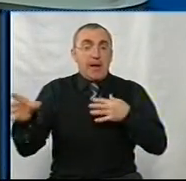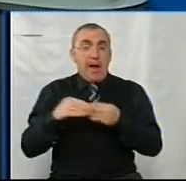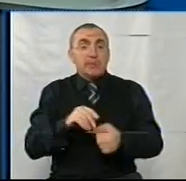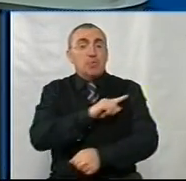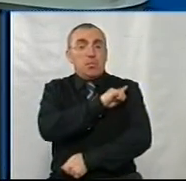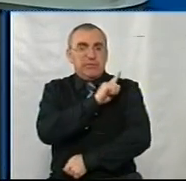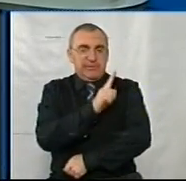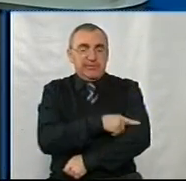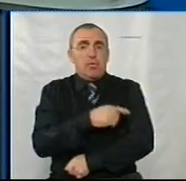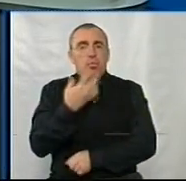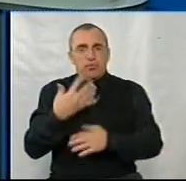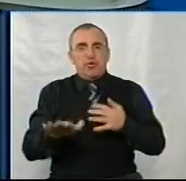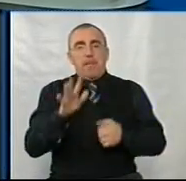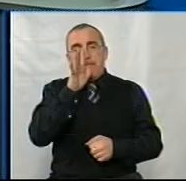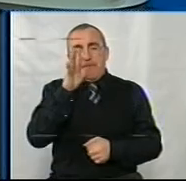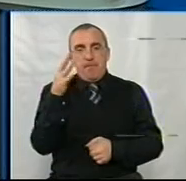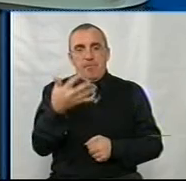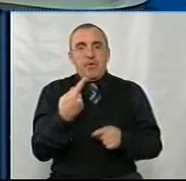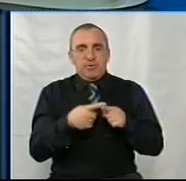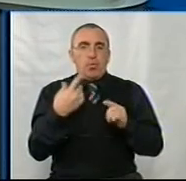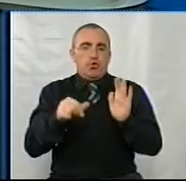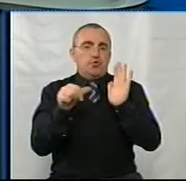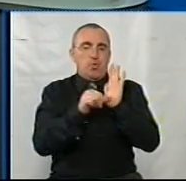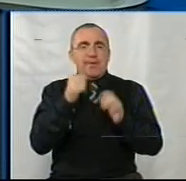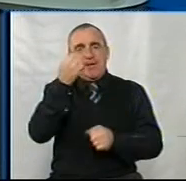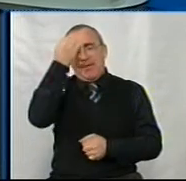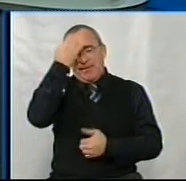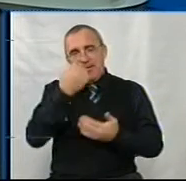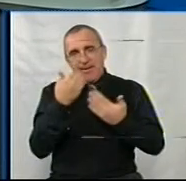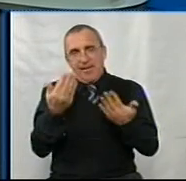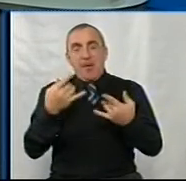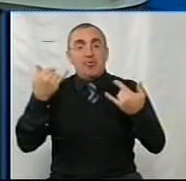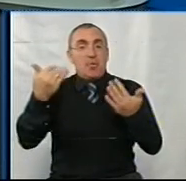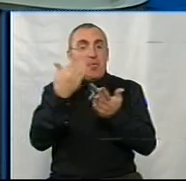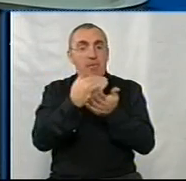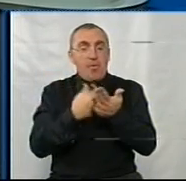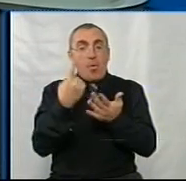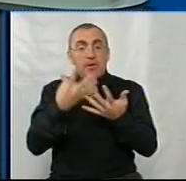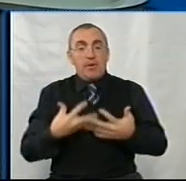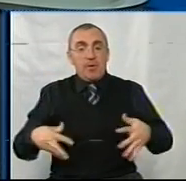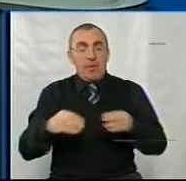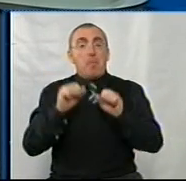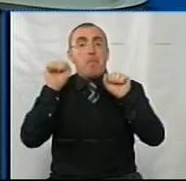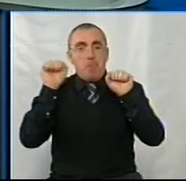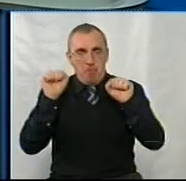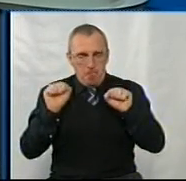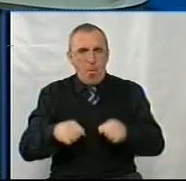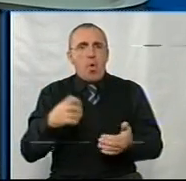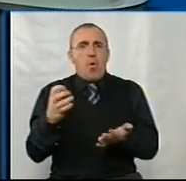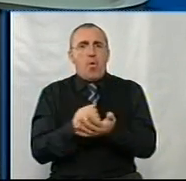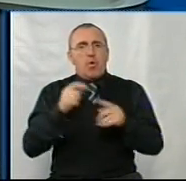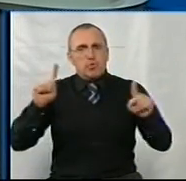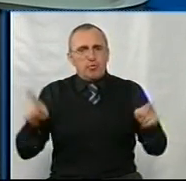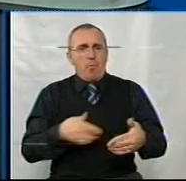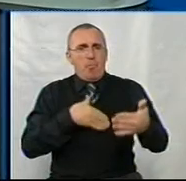вже 5 років, оце 6 рік. Я вам дякую. Сьогоднішня програма про те, як одна сім'я змогла створити